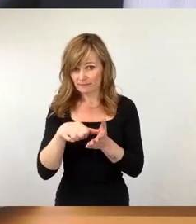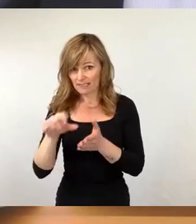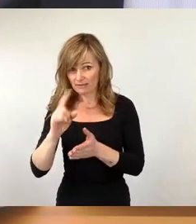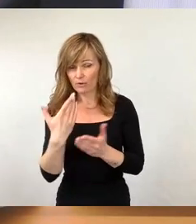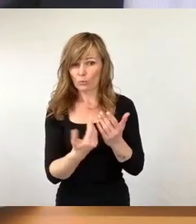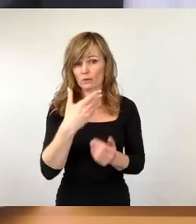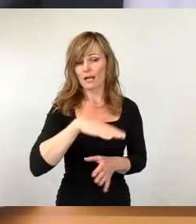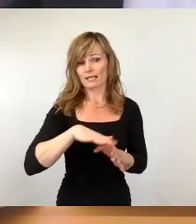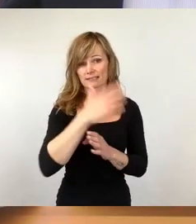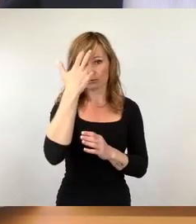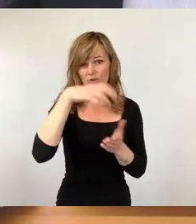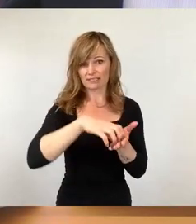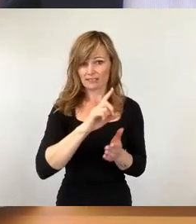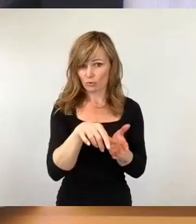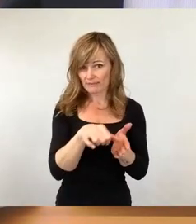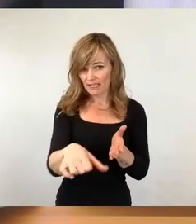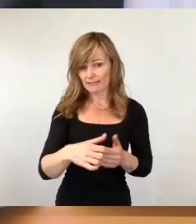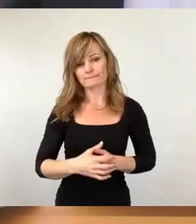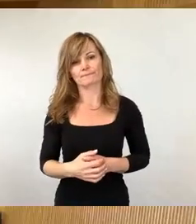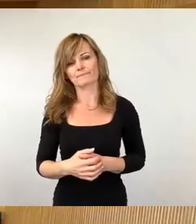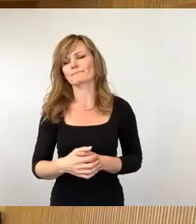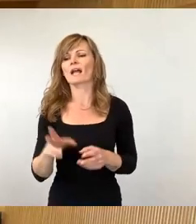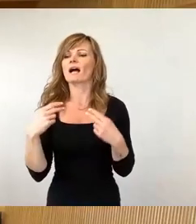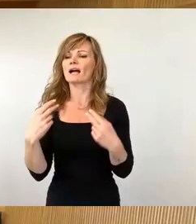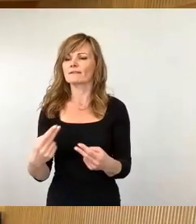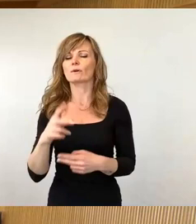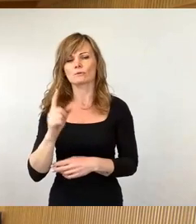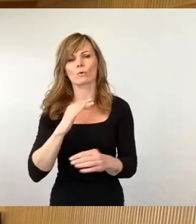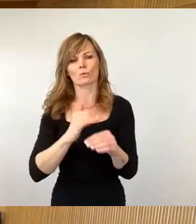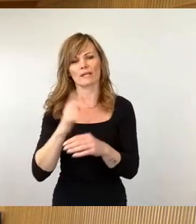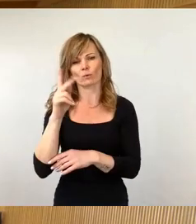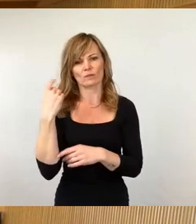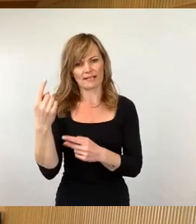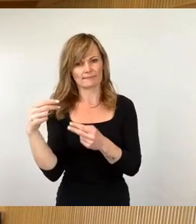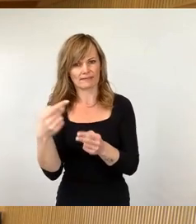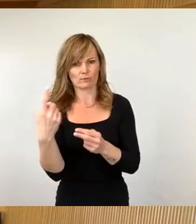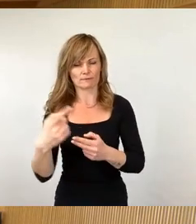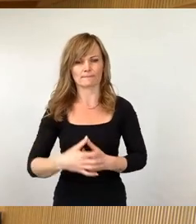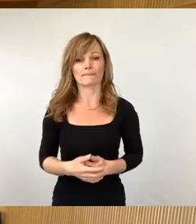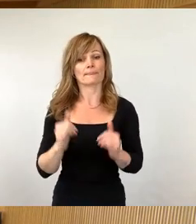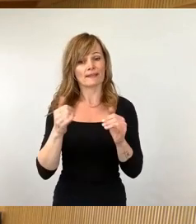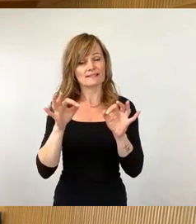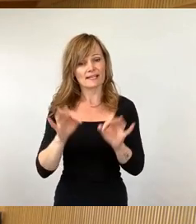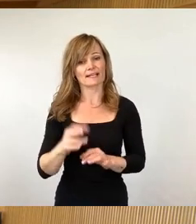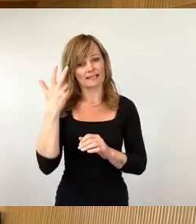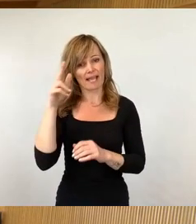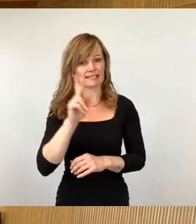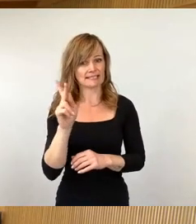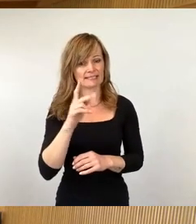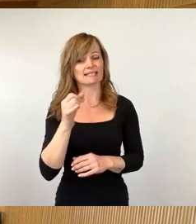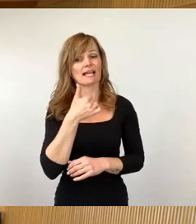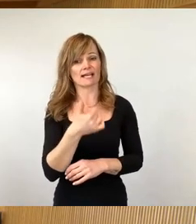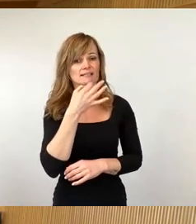Auch hier übernimmt die Beantwortung Herr Kollege Kühn. Ja, sehr geehrter Herr Kießling, zu der ersten Frage, wie viele